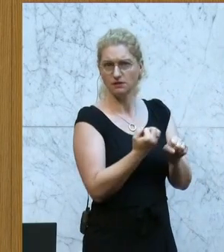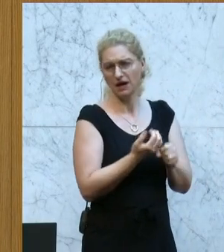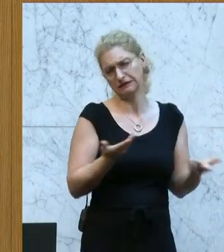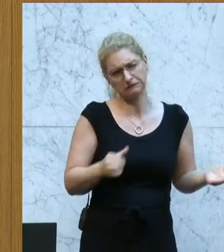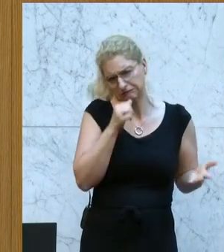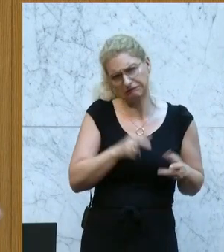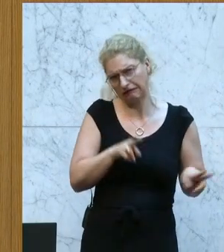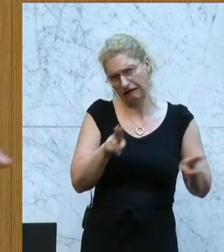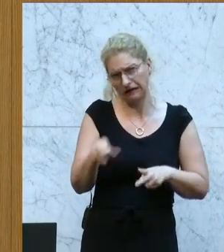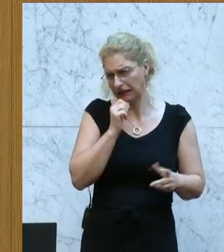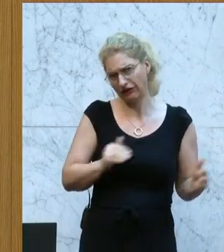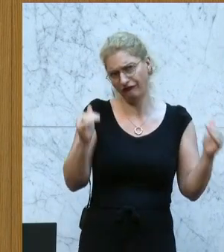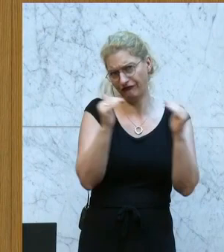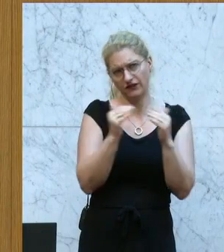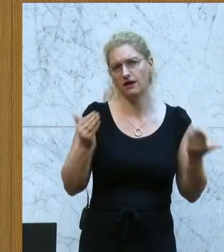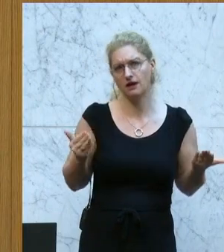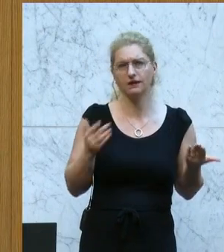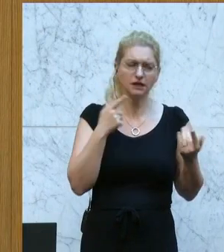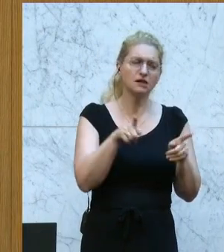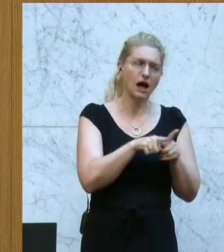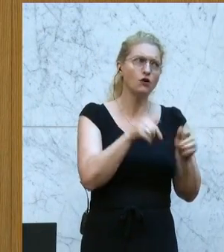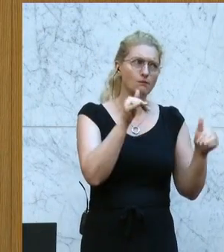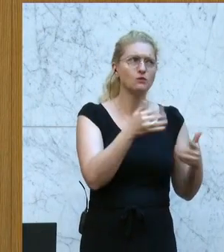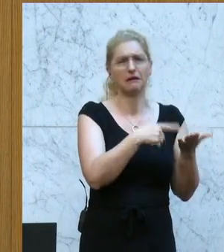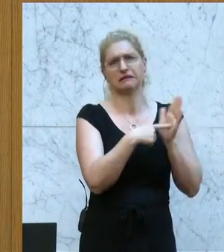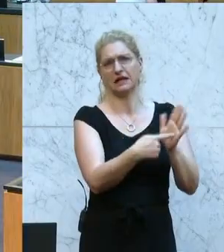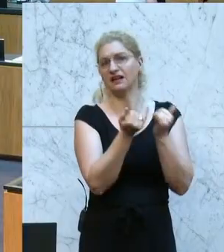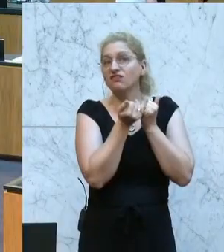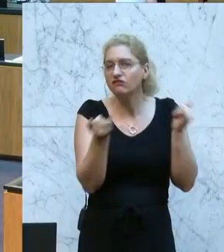Gerechtigkeit? Also das müssen Sie erst einmal vorhupfen, meine Damen und Herren.